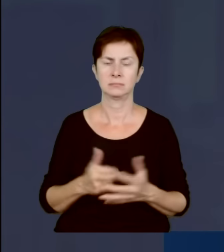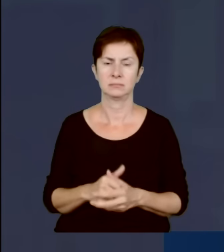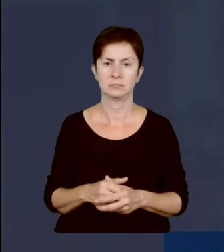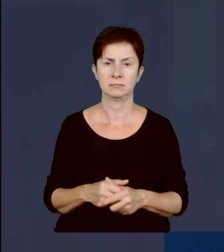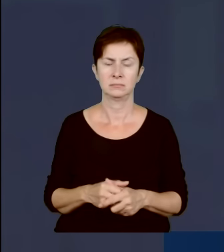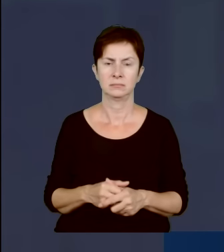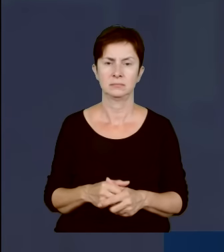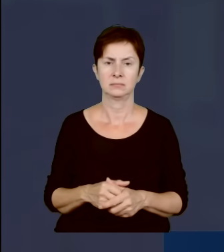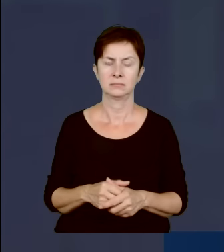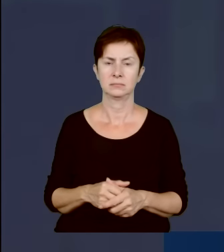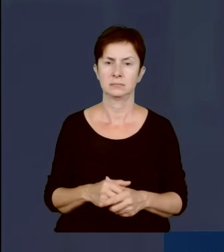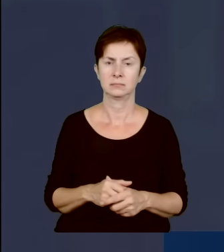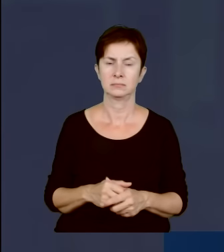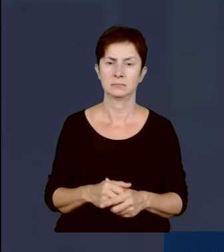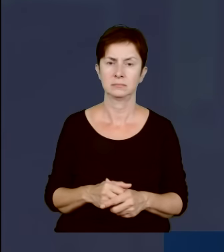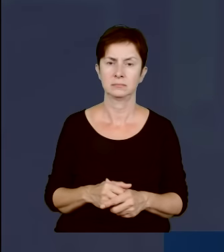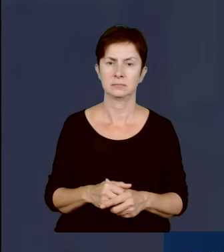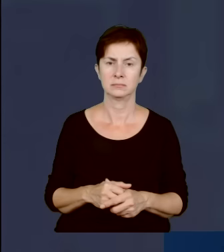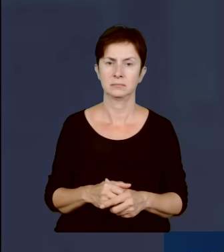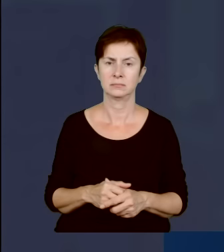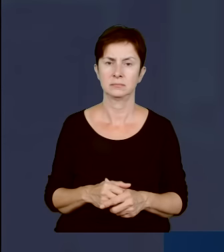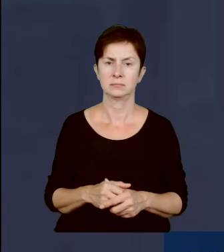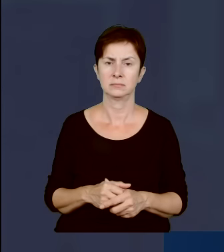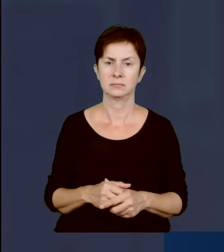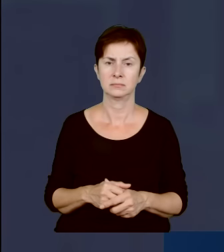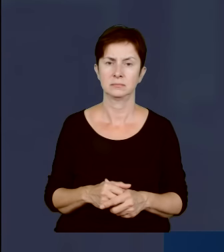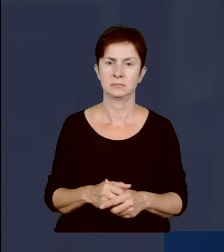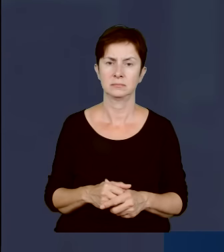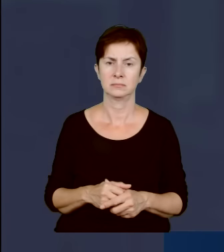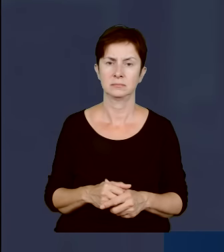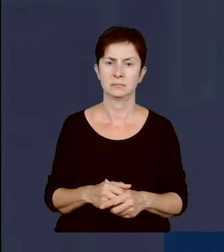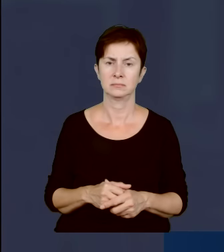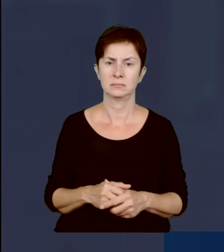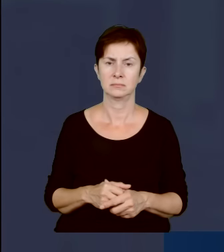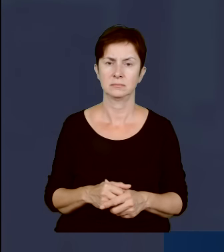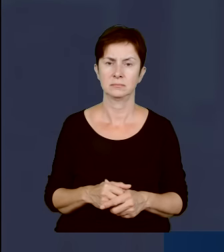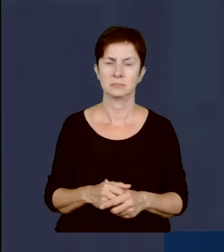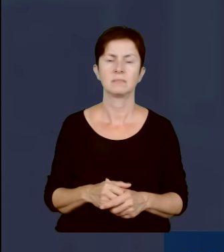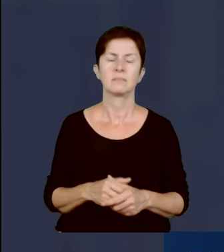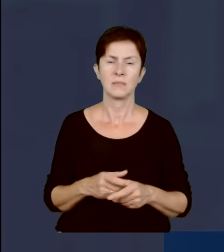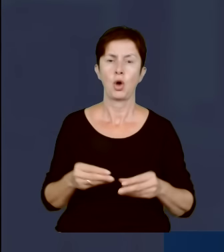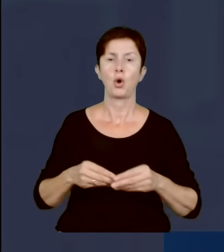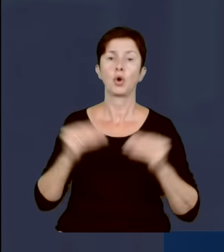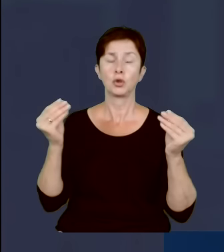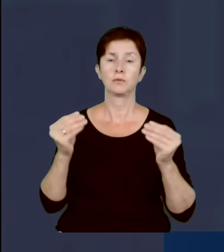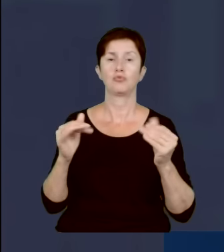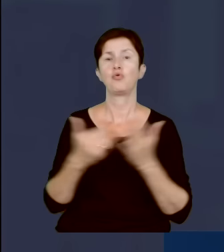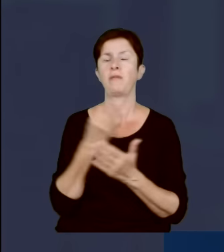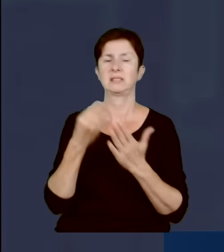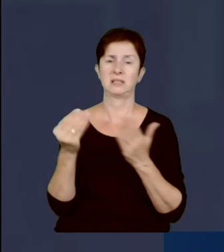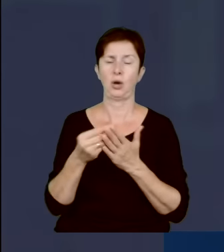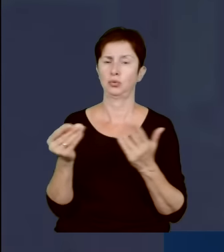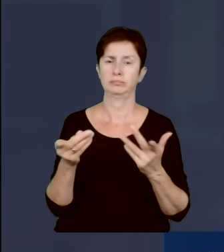polskiej armii, bo o tym mówimy, tak? To byłoby bardzo silne uderzenie właśnie w rozwój, w modernizację polskiego